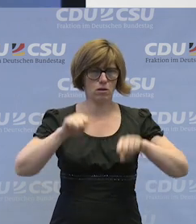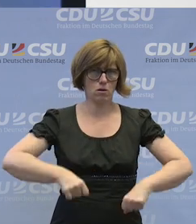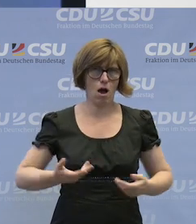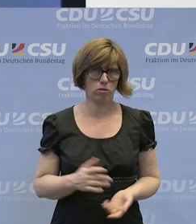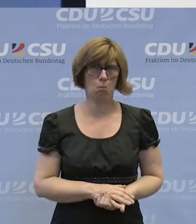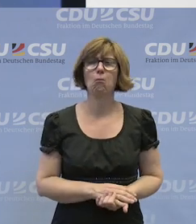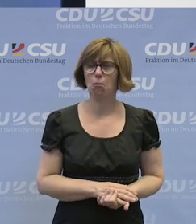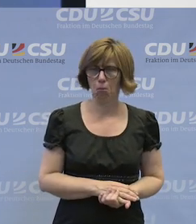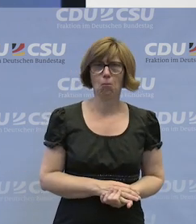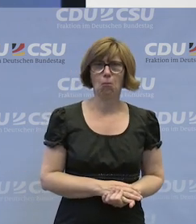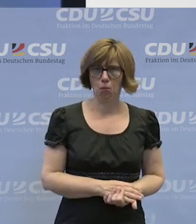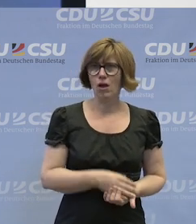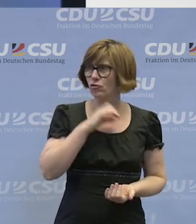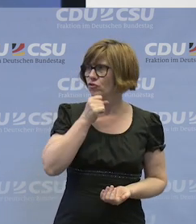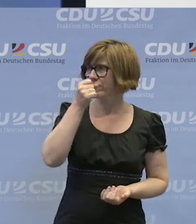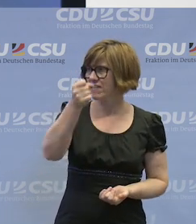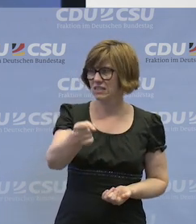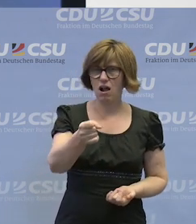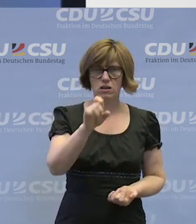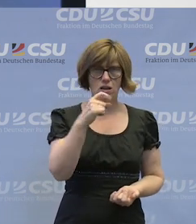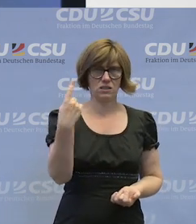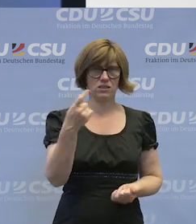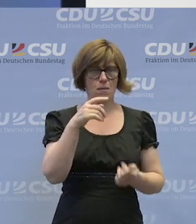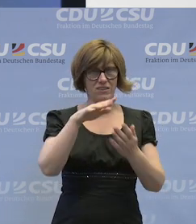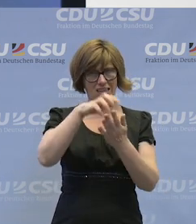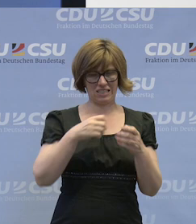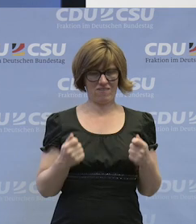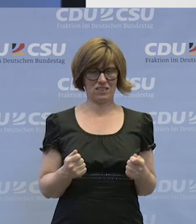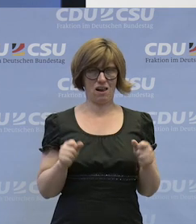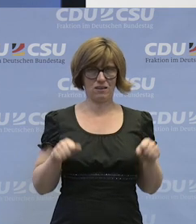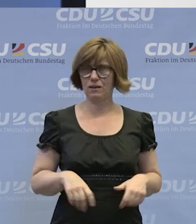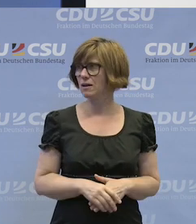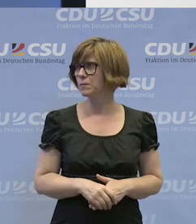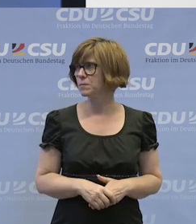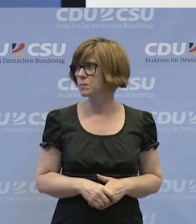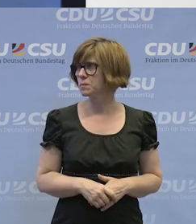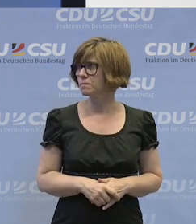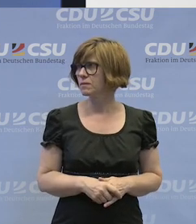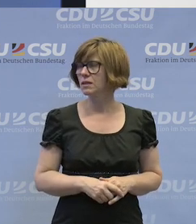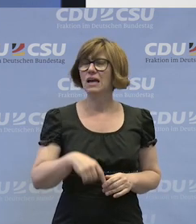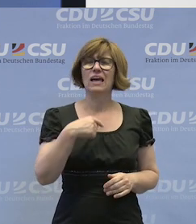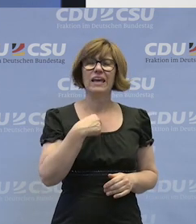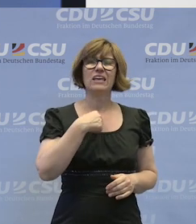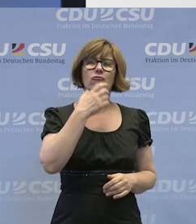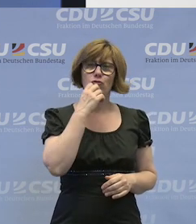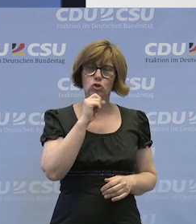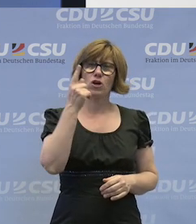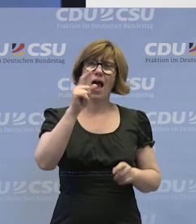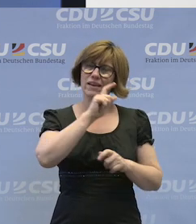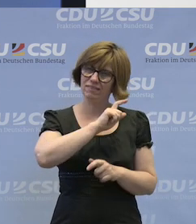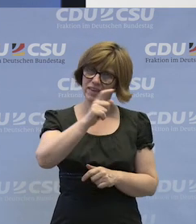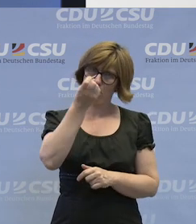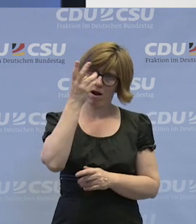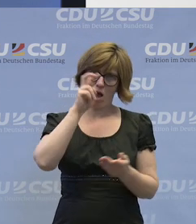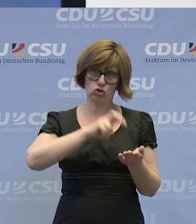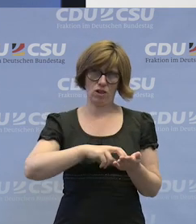Bitte schön. Ich kann das Mikro für Sie halten. Dann haben Sie beide Hände für den Text. Nehmen Sie das nicht so nah. Okay. Also ich möchte mal eine Sache ganz